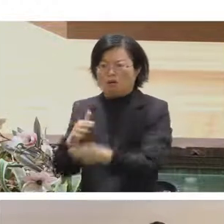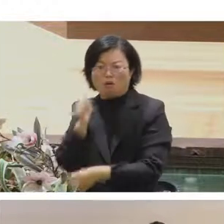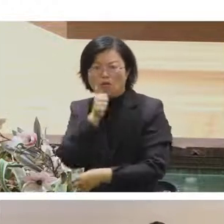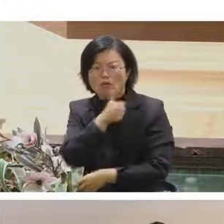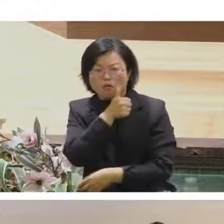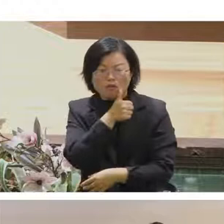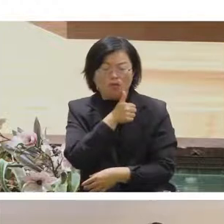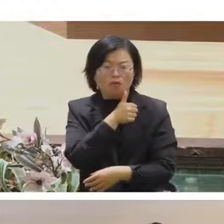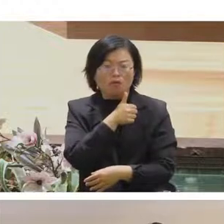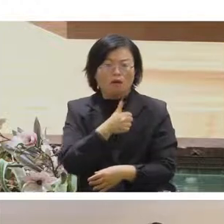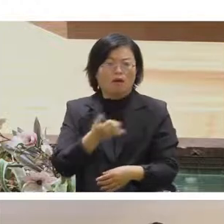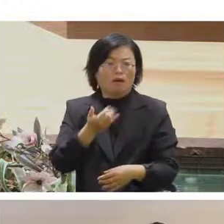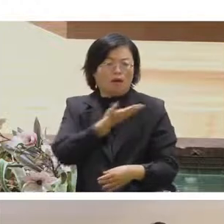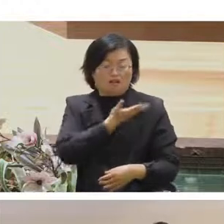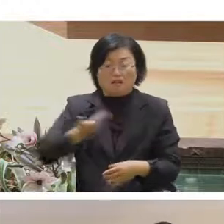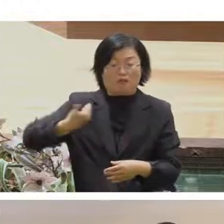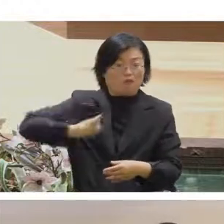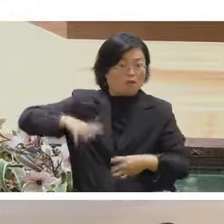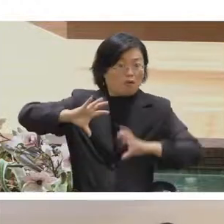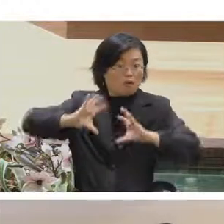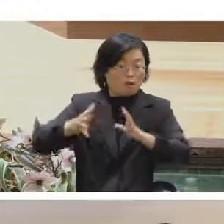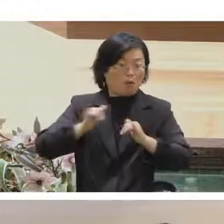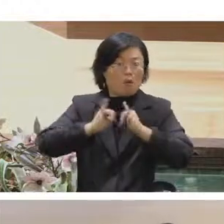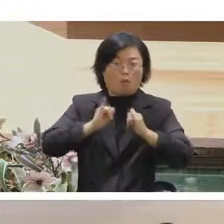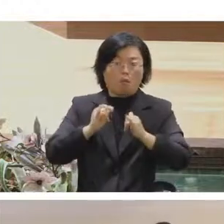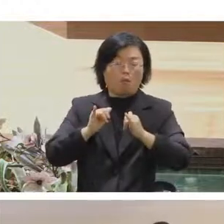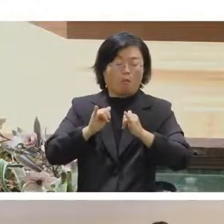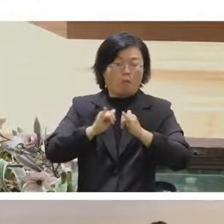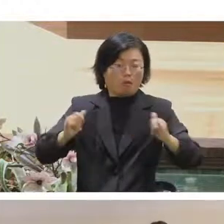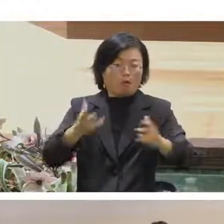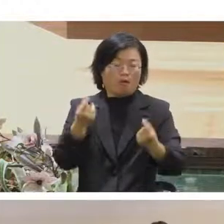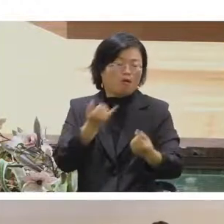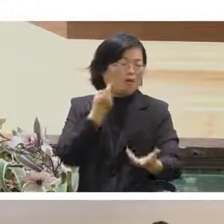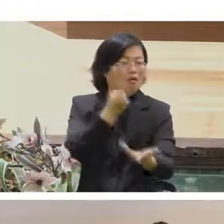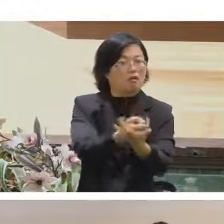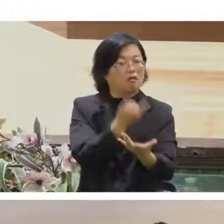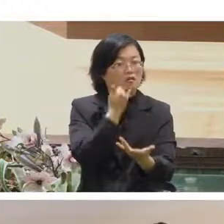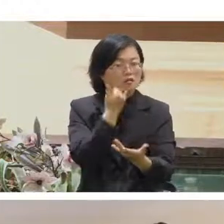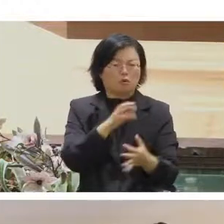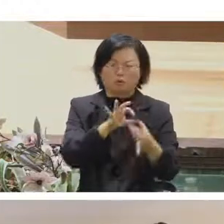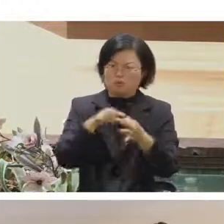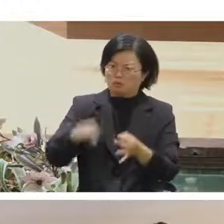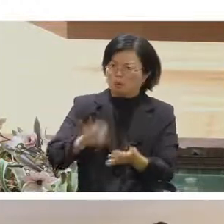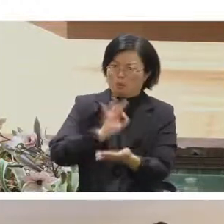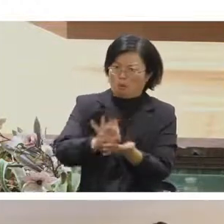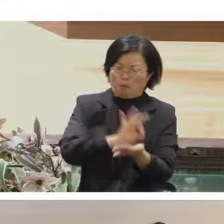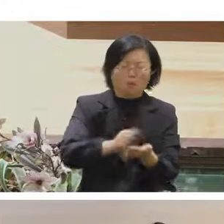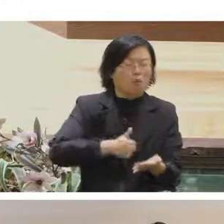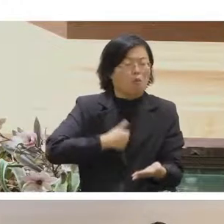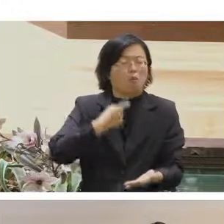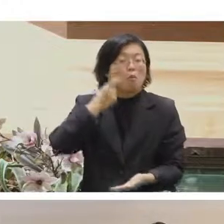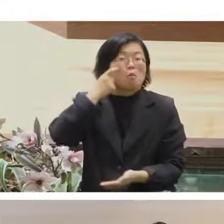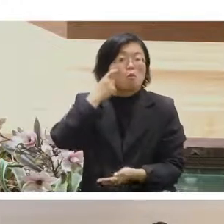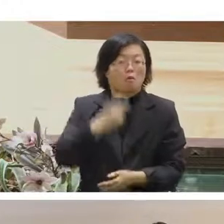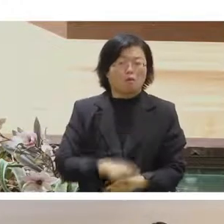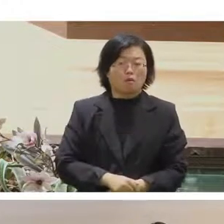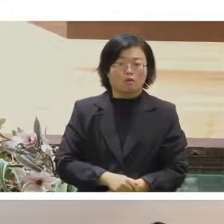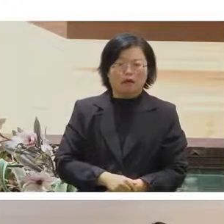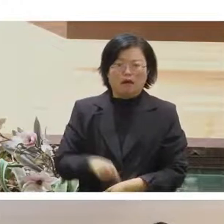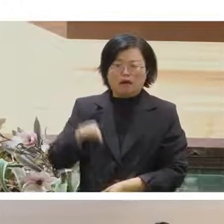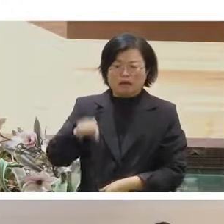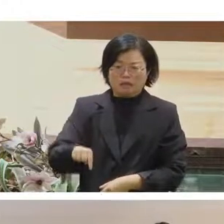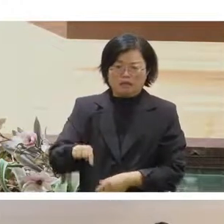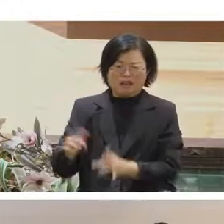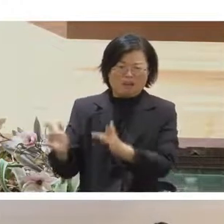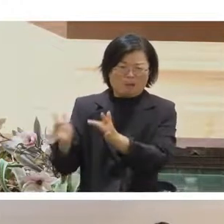國的觀眾也可以一起參與所以其實在這塊的話我們的成本是更高的然後那個串接的複雜